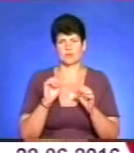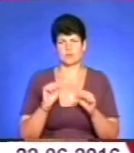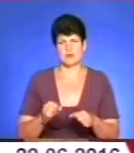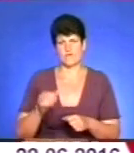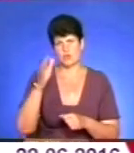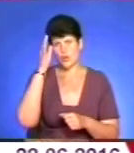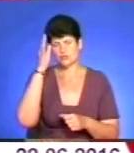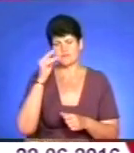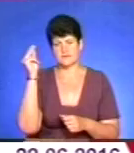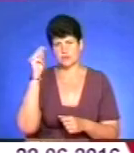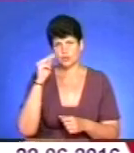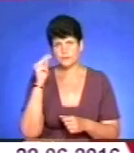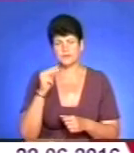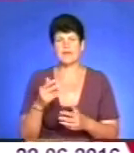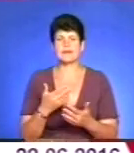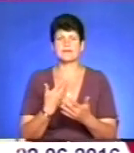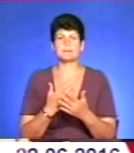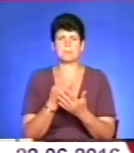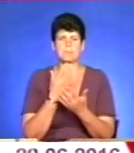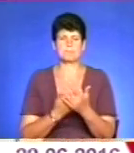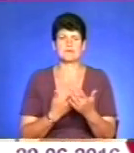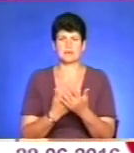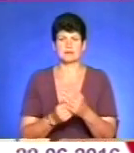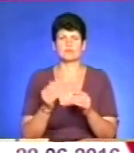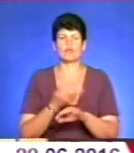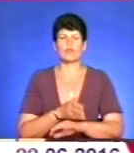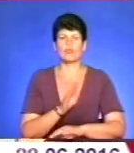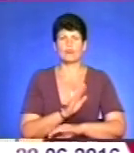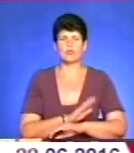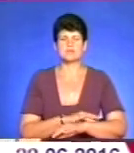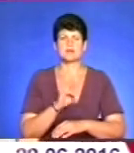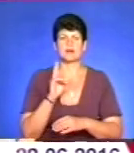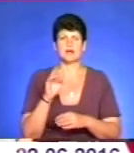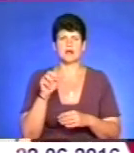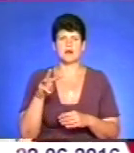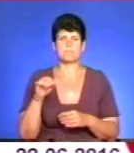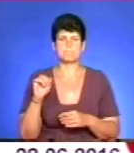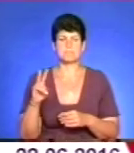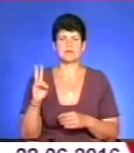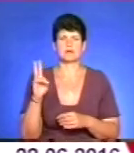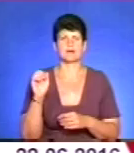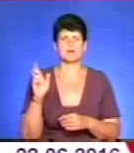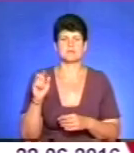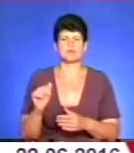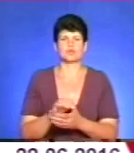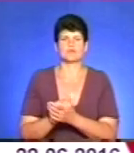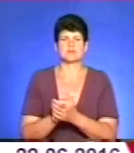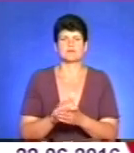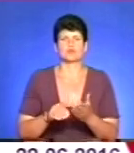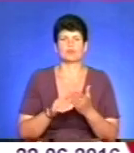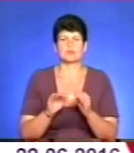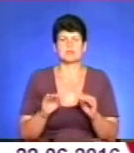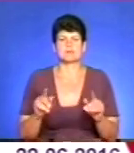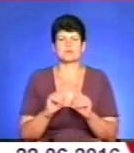Яскравий приклад широких можливостей людей з інвалідністю у Польщі – Каміль Кабасінський. Нині він заступник директора товариства допомоги дітям з